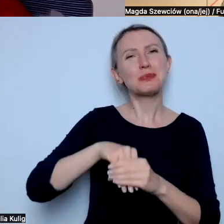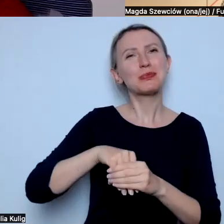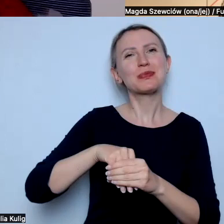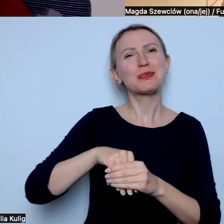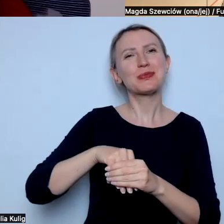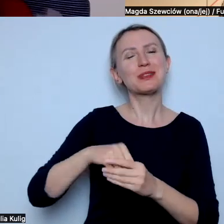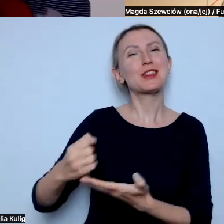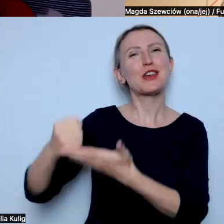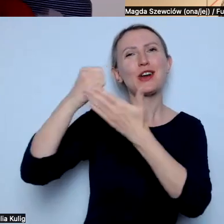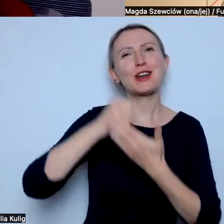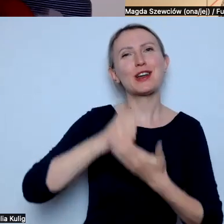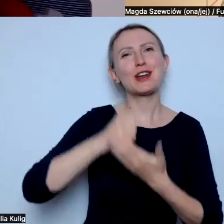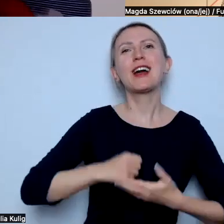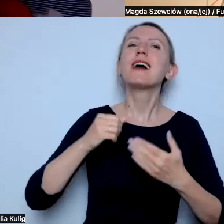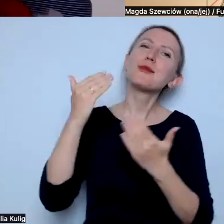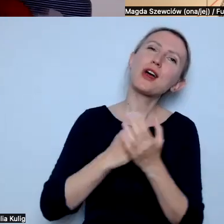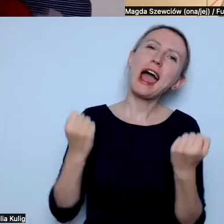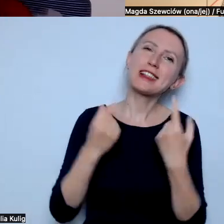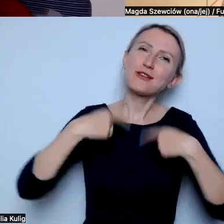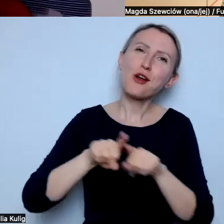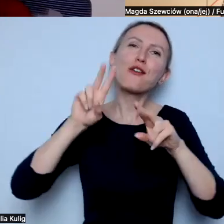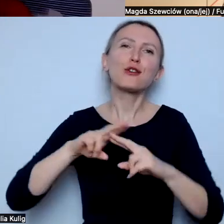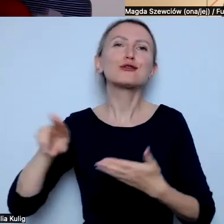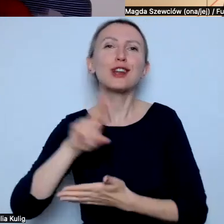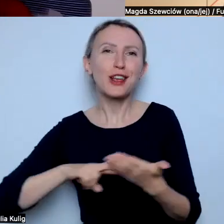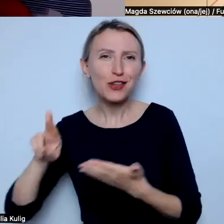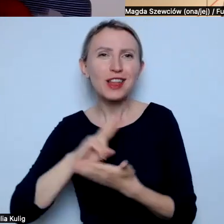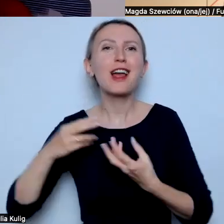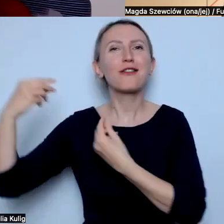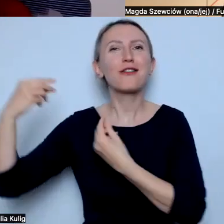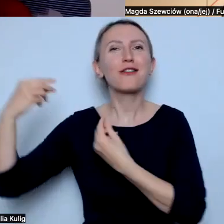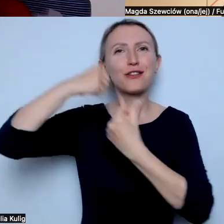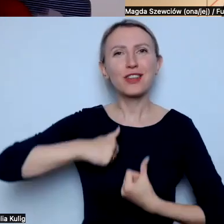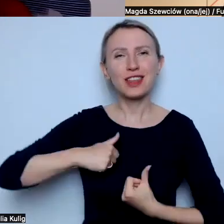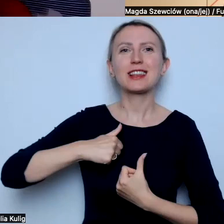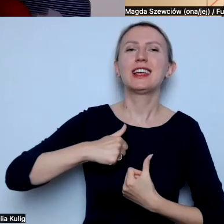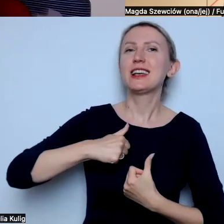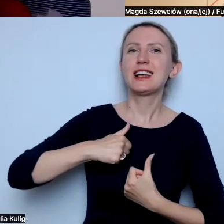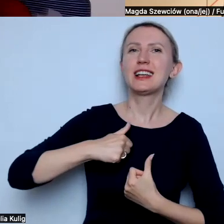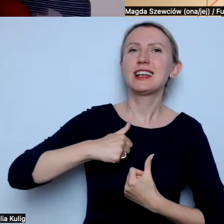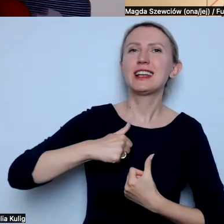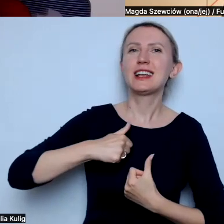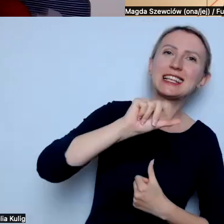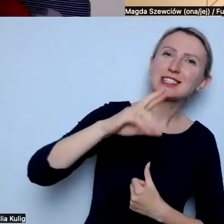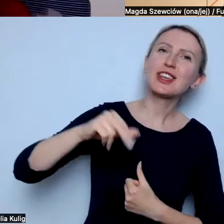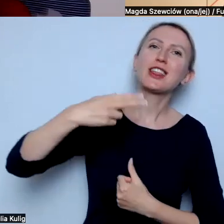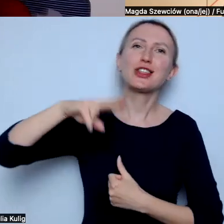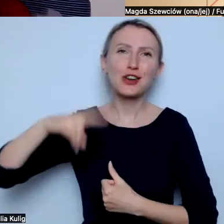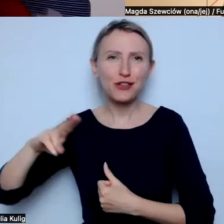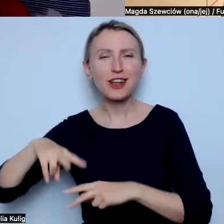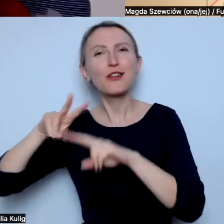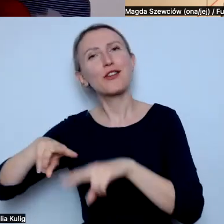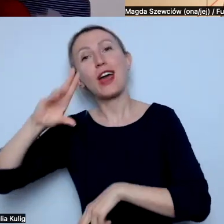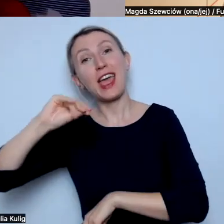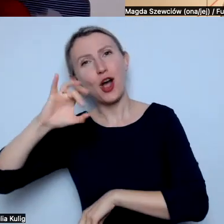dotacji programu Aktywne i Obywatele w fundusz regionalny finansowanego przez Islandię i Szczęszta i Norwegię w ramach funduszy EOG.